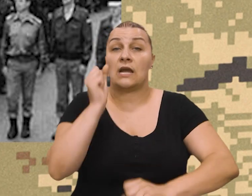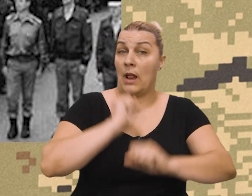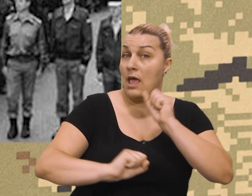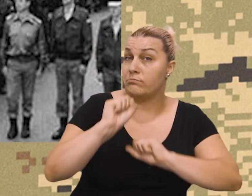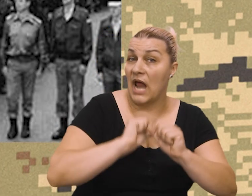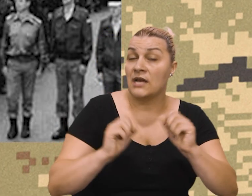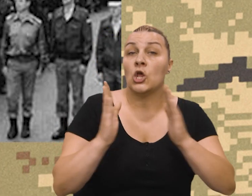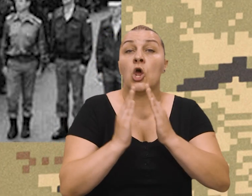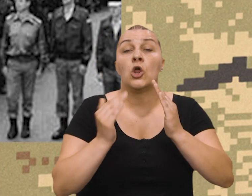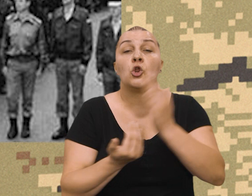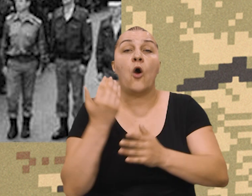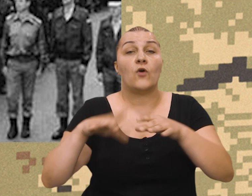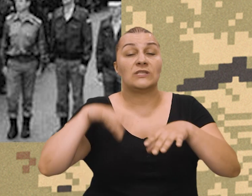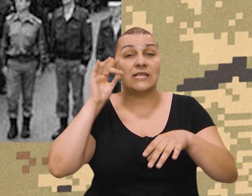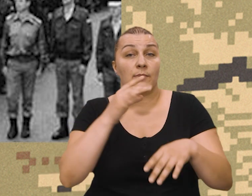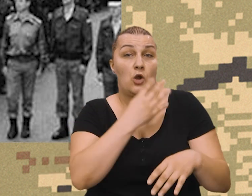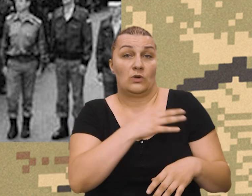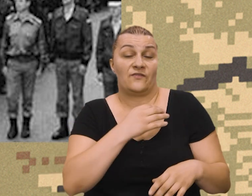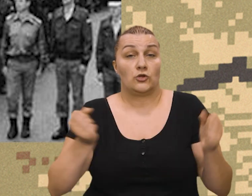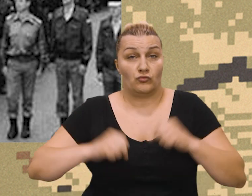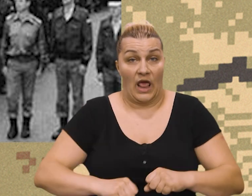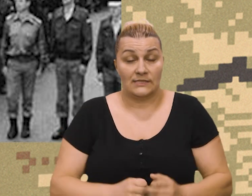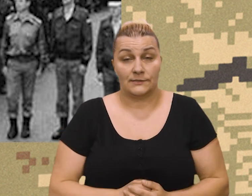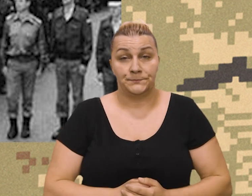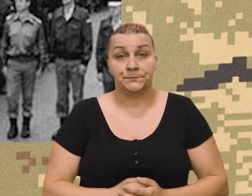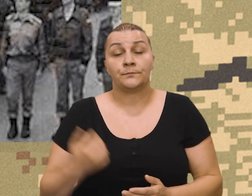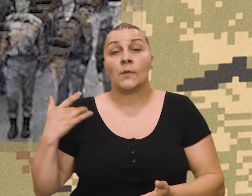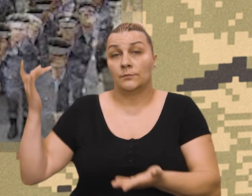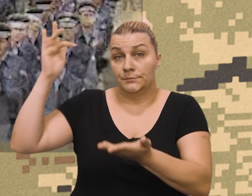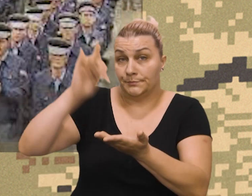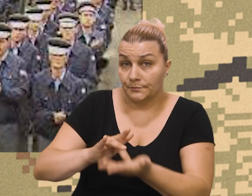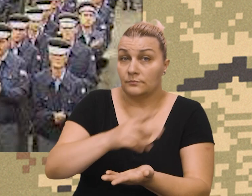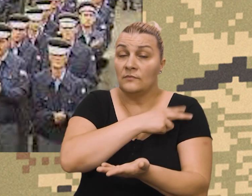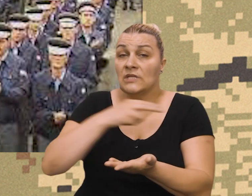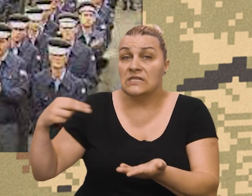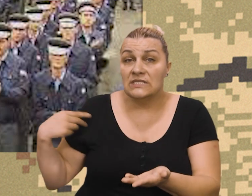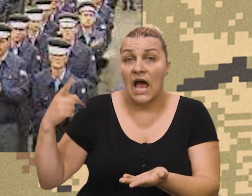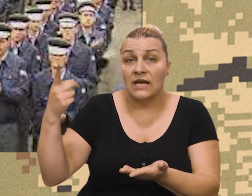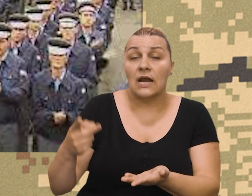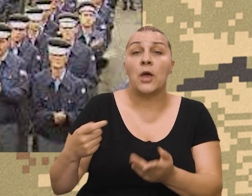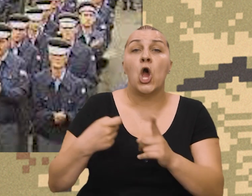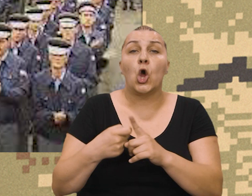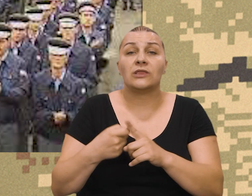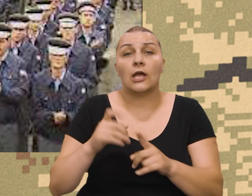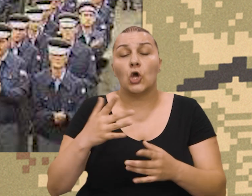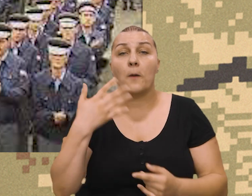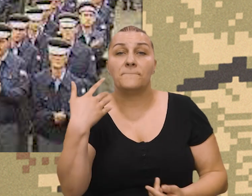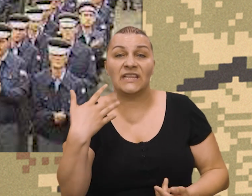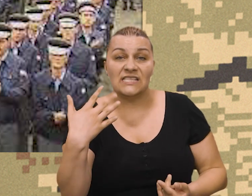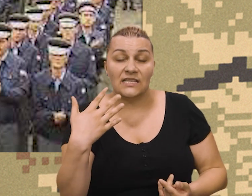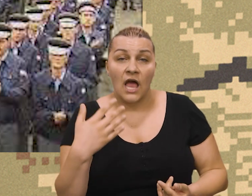trenutku trebalo i braniti novo izobranu mladu hrvatsku vlast. Dolazimo u Zagreb, znači u kontingentu 50-ak